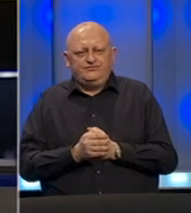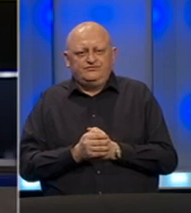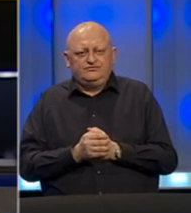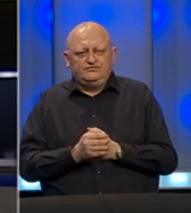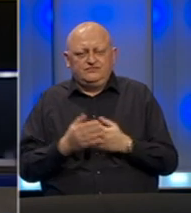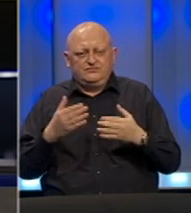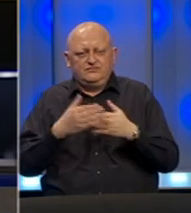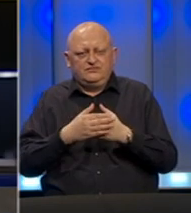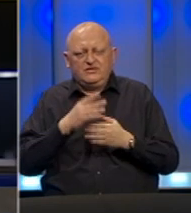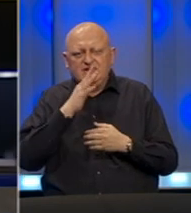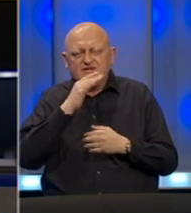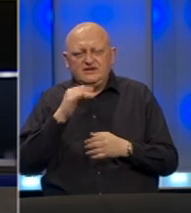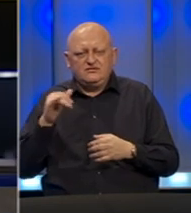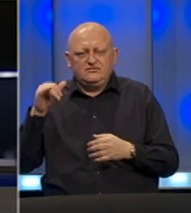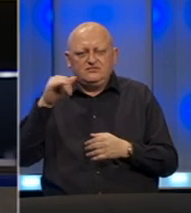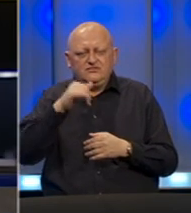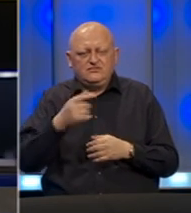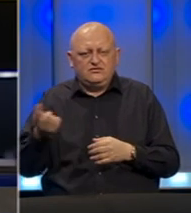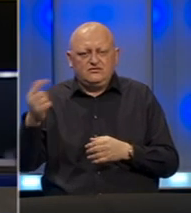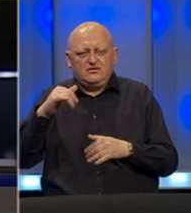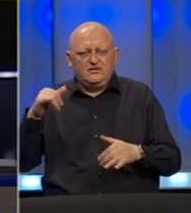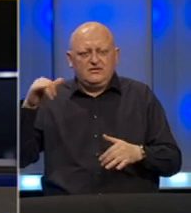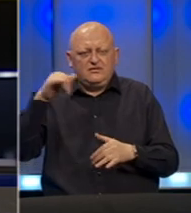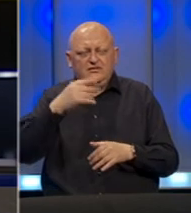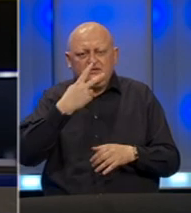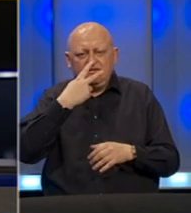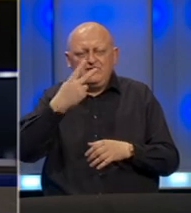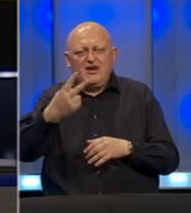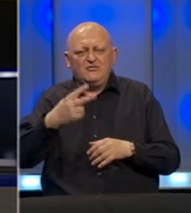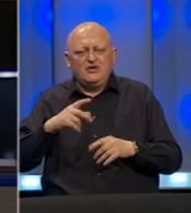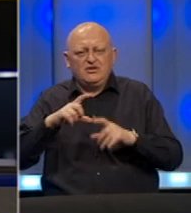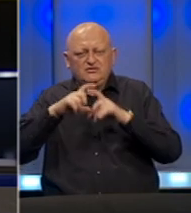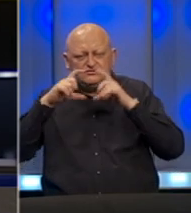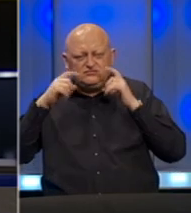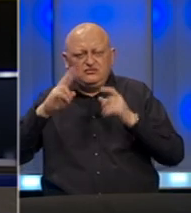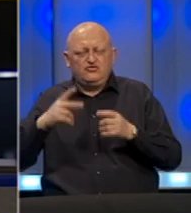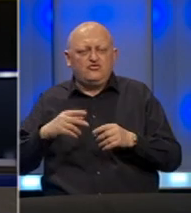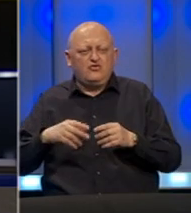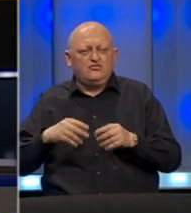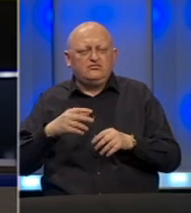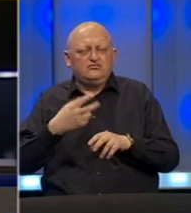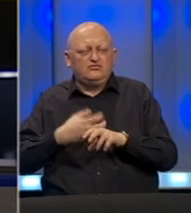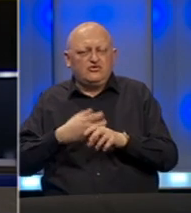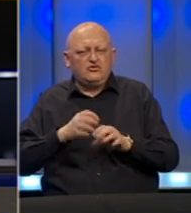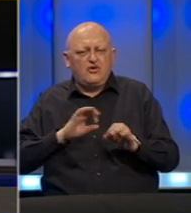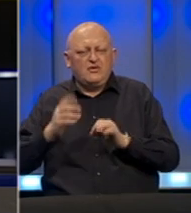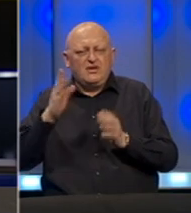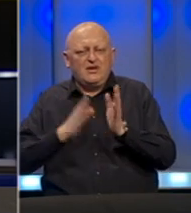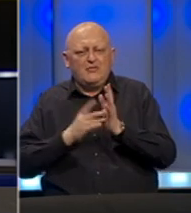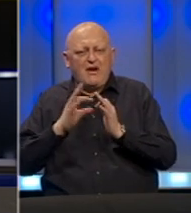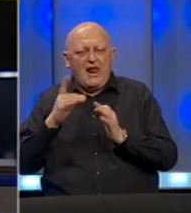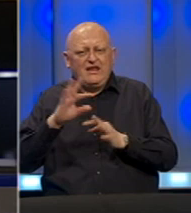Sinoć je na Sarajevski aerodrom stigao avion sa 2 miliona zaštetnih maski i drugom medicinskom opremom iz Malezije.